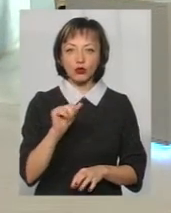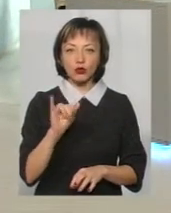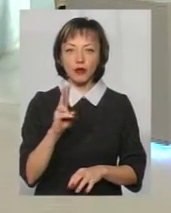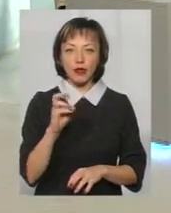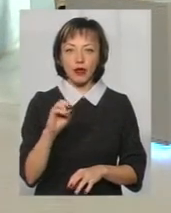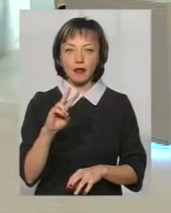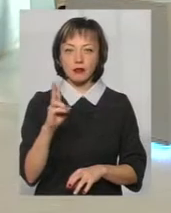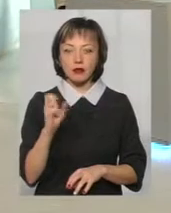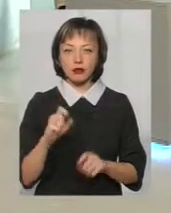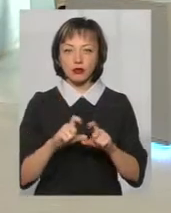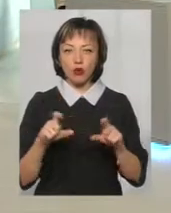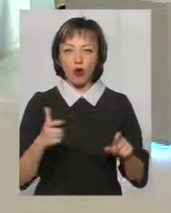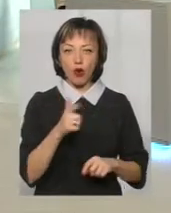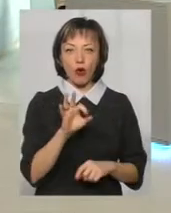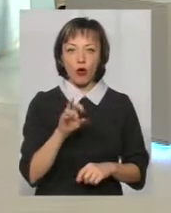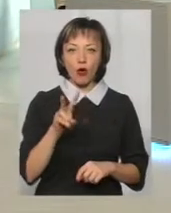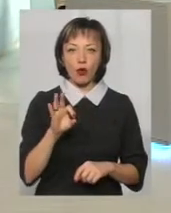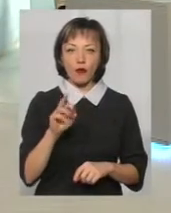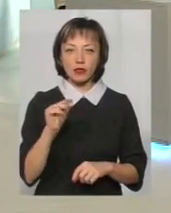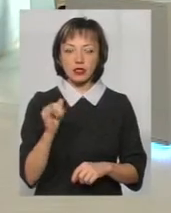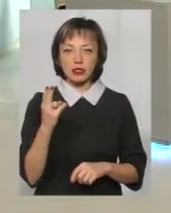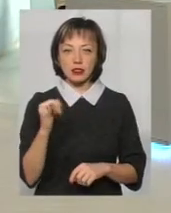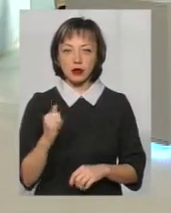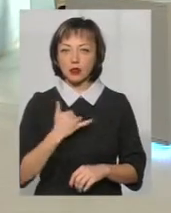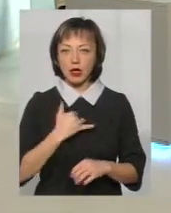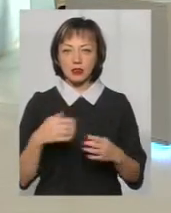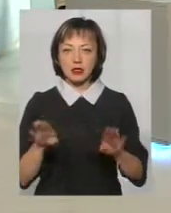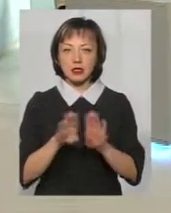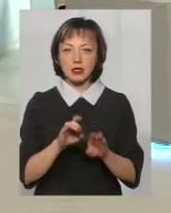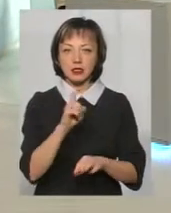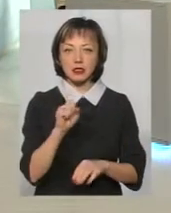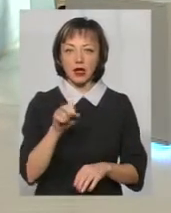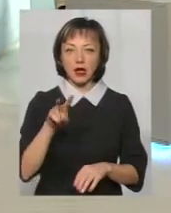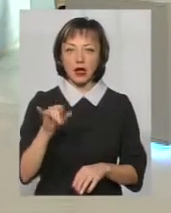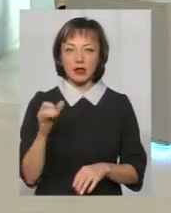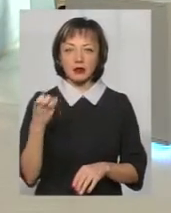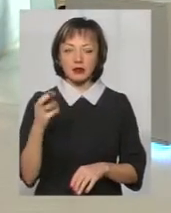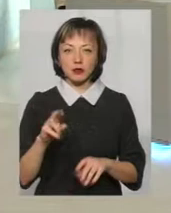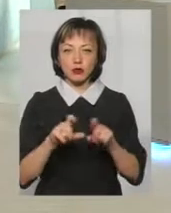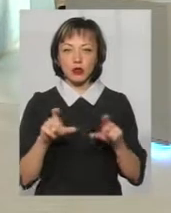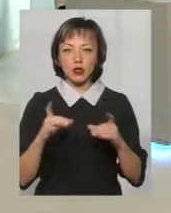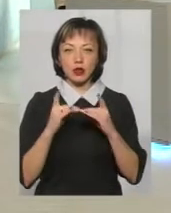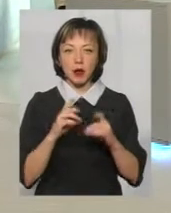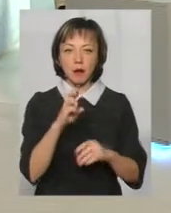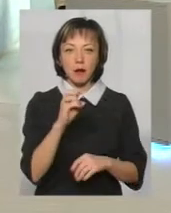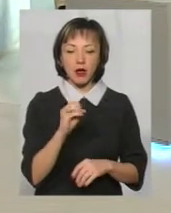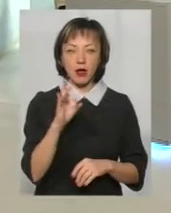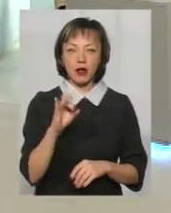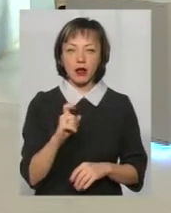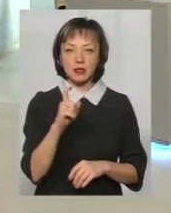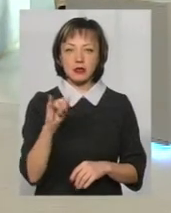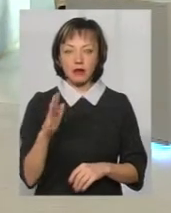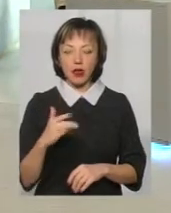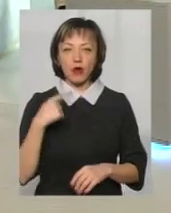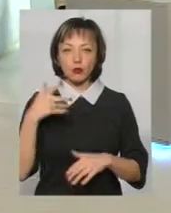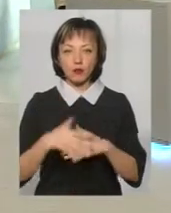у нас закрита Головчунецька школа-інтернат, у нас практично закрита Заліся школа-інтернат і Березів школа-інтернат. Я